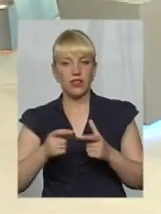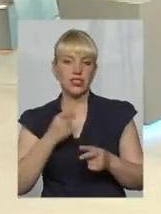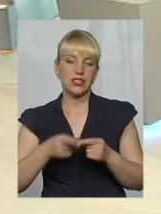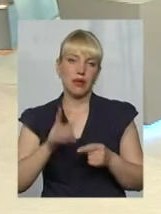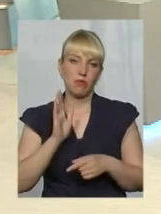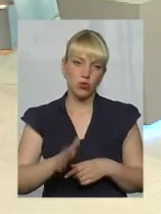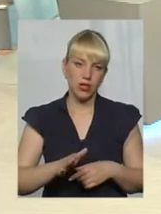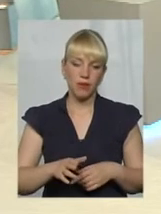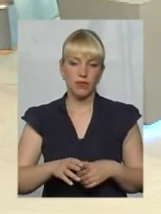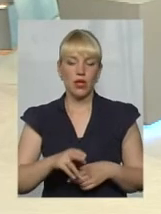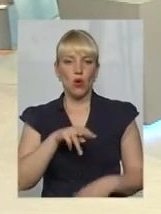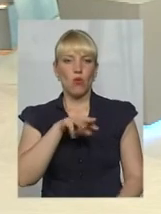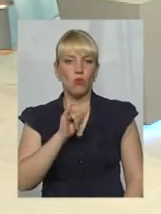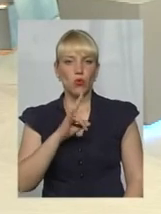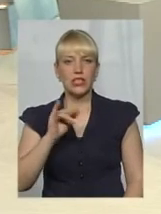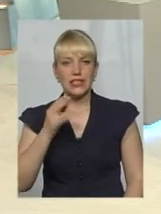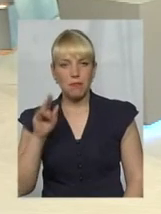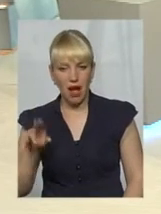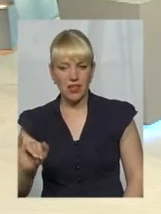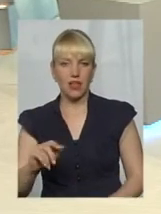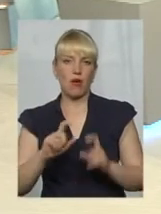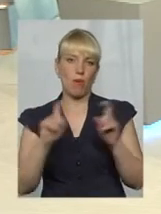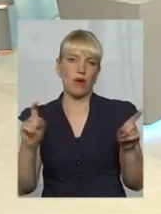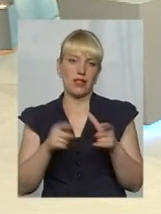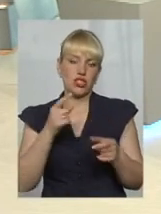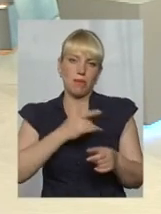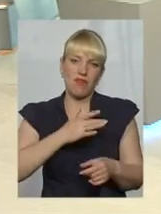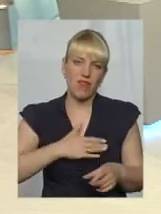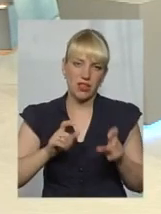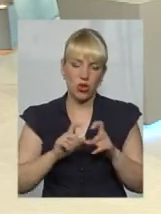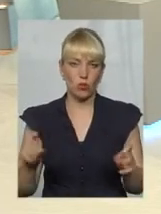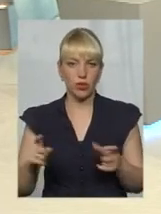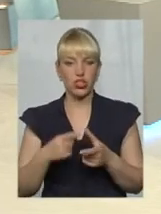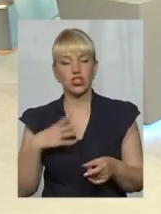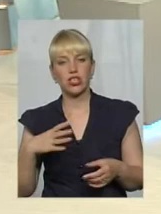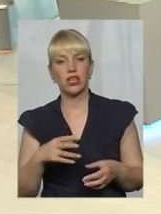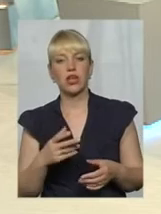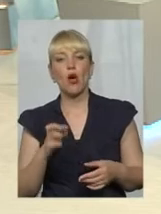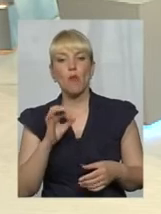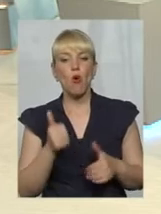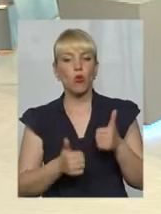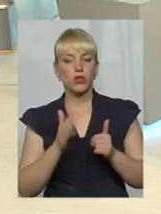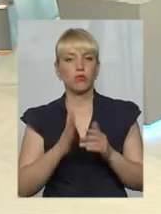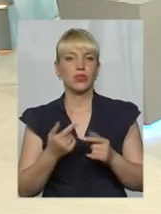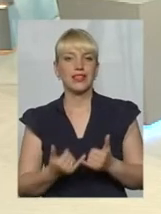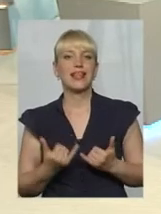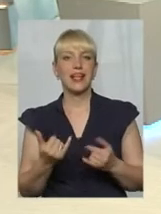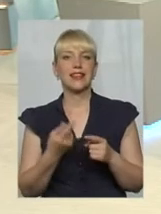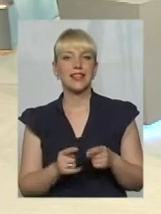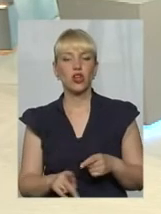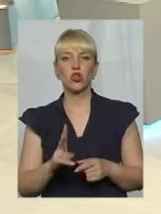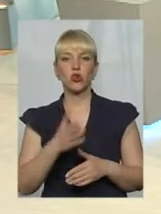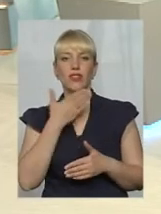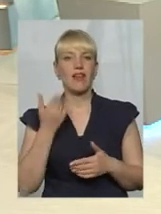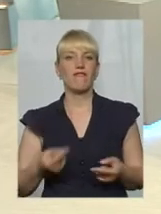муніципальна компанія, чи приватна компанія, чи чекати все ж таки? Бо конкурс це буде для тих вже, хто не визначився, так? Хто не визначився. На